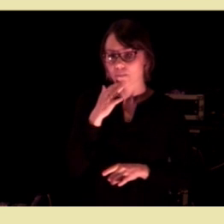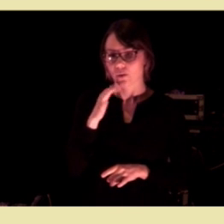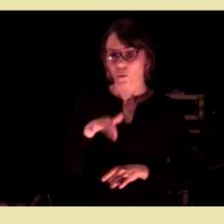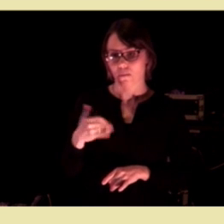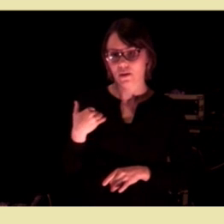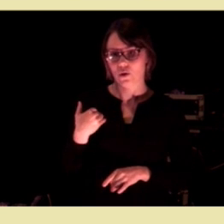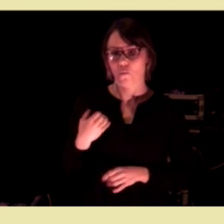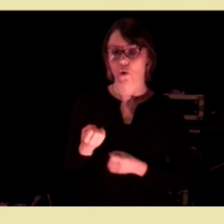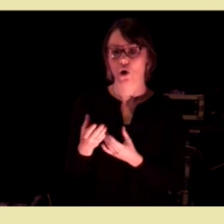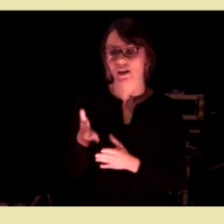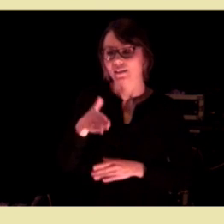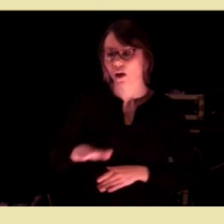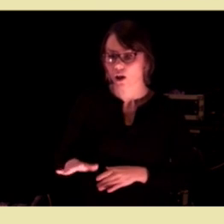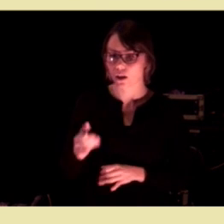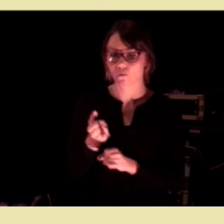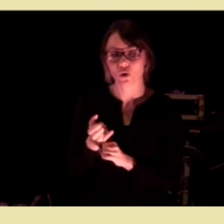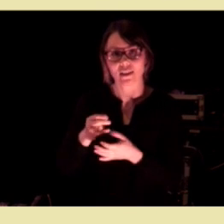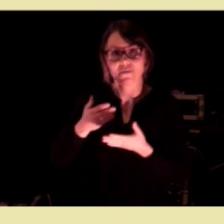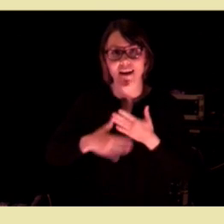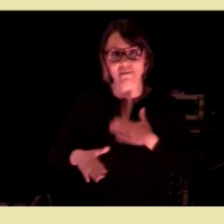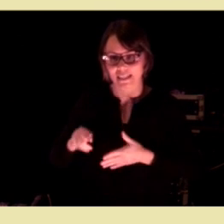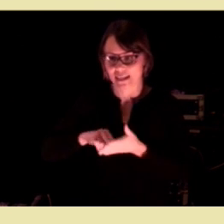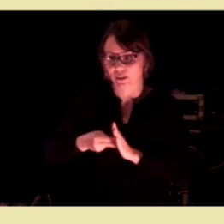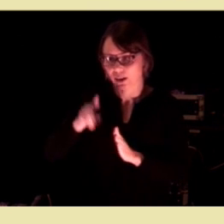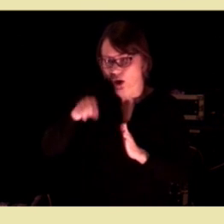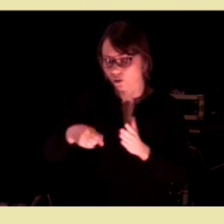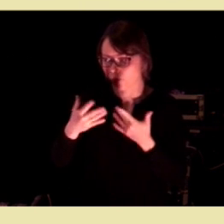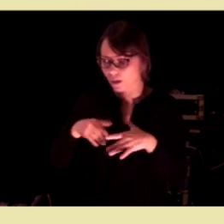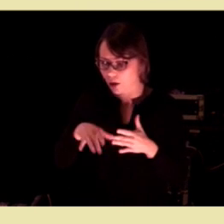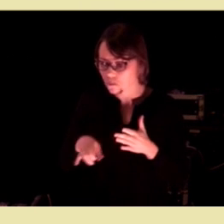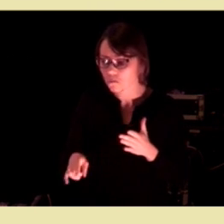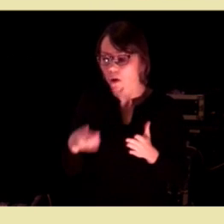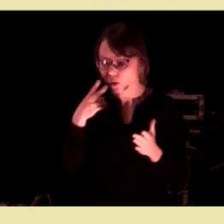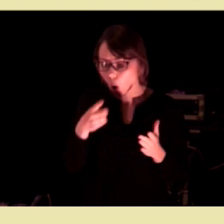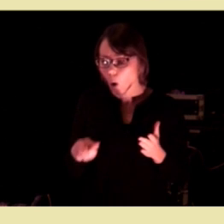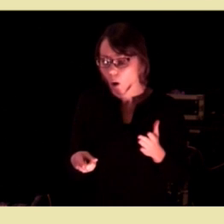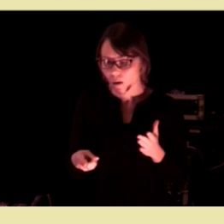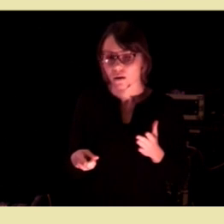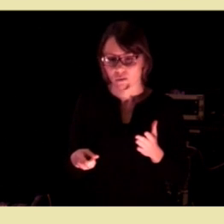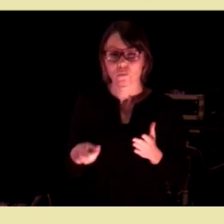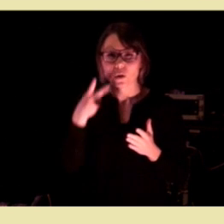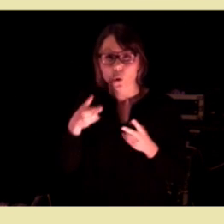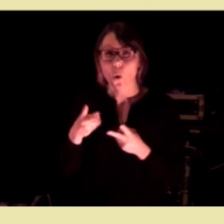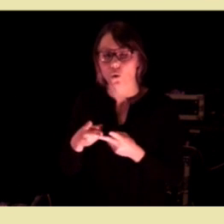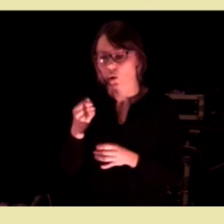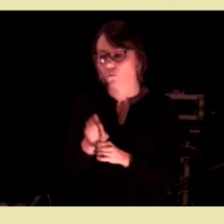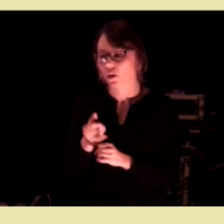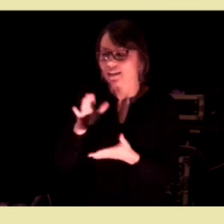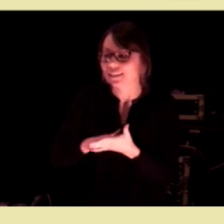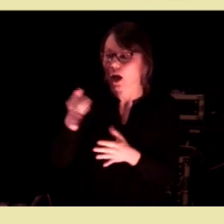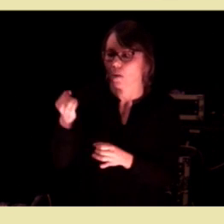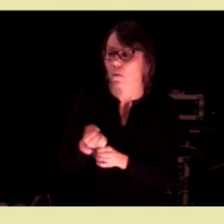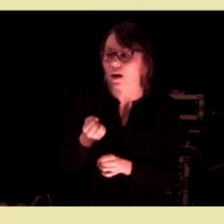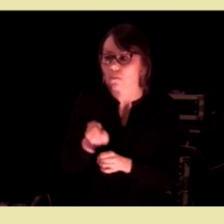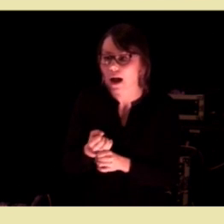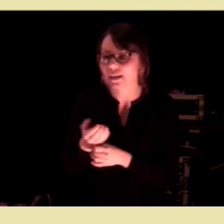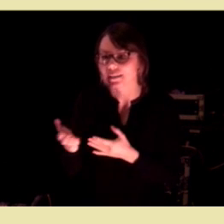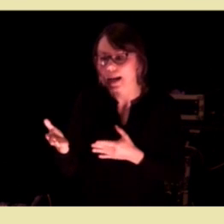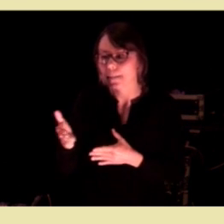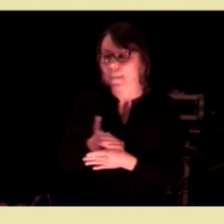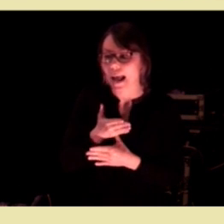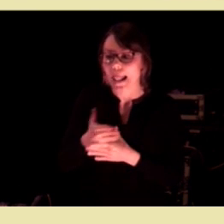og fikk se hvordan velferdsteknologien kan fungere, men jeg så også der hvordan samarbeidet kan være